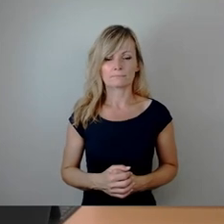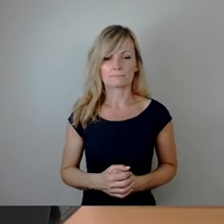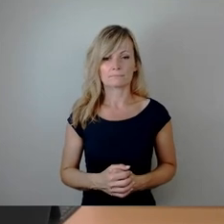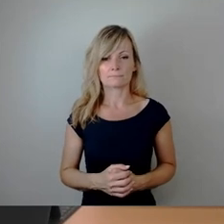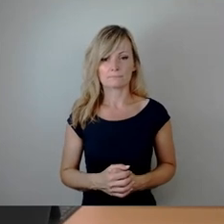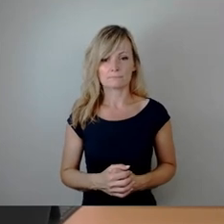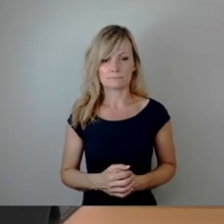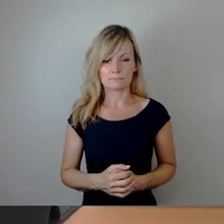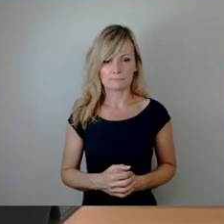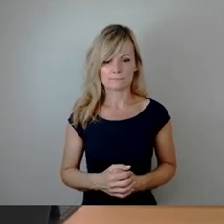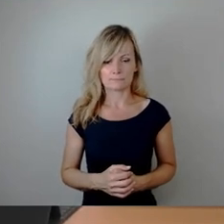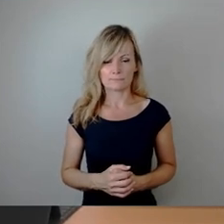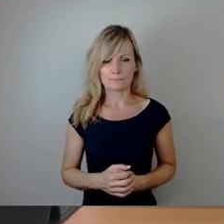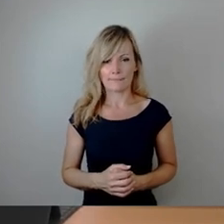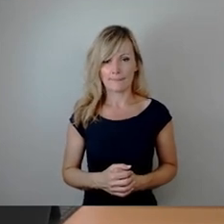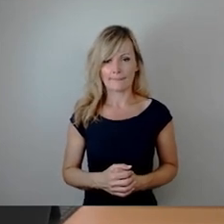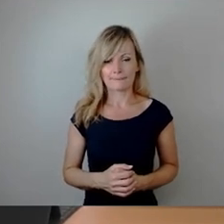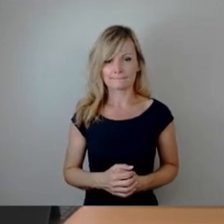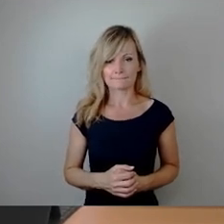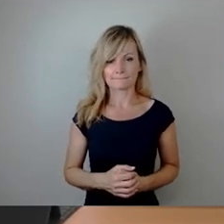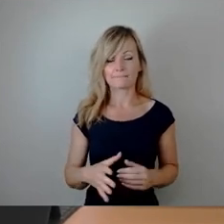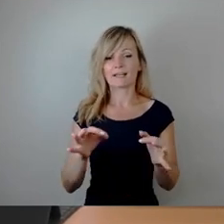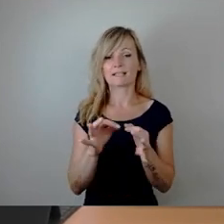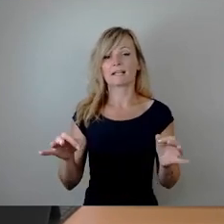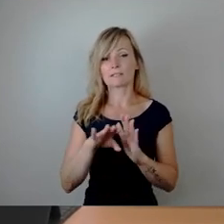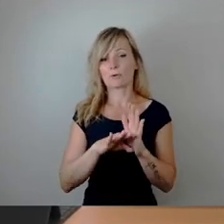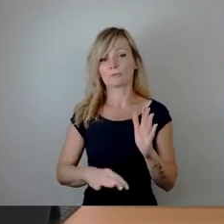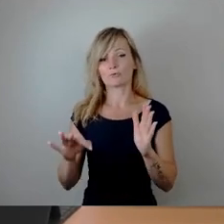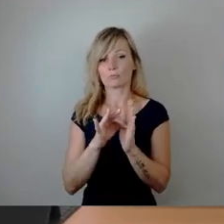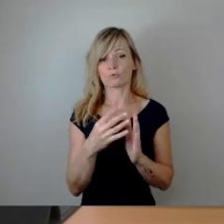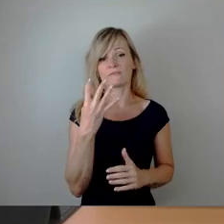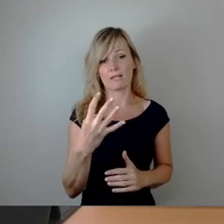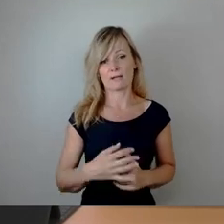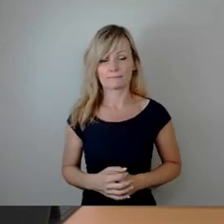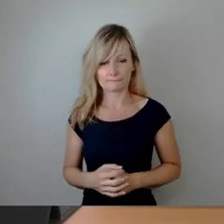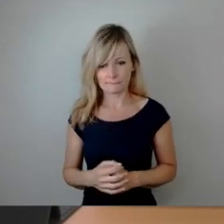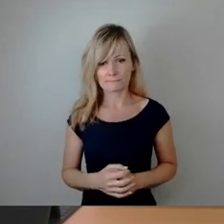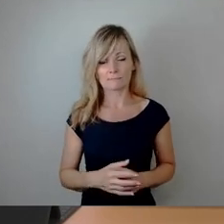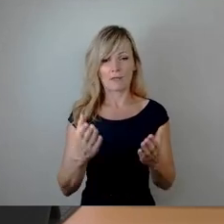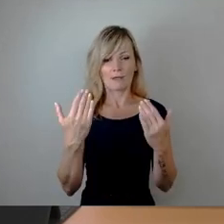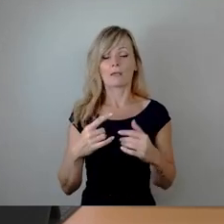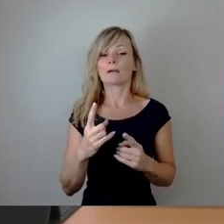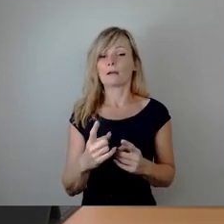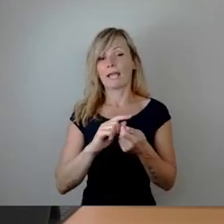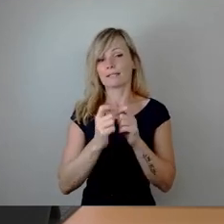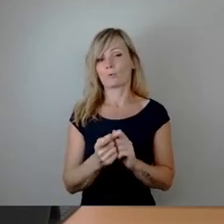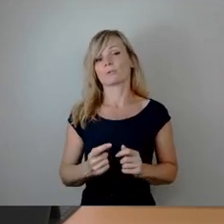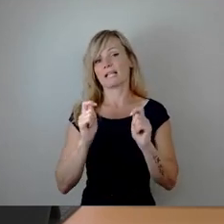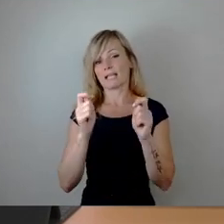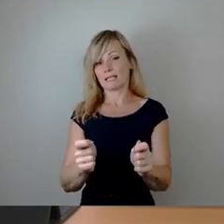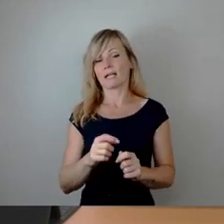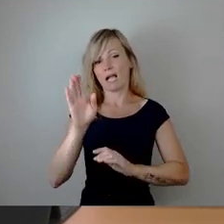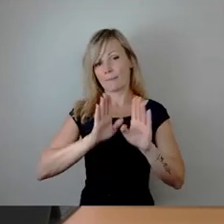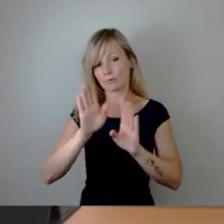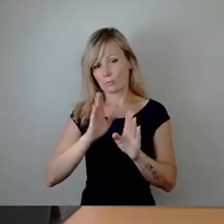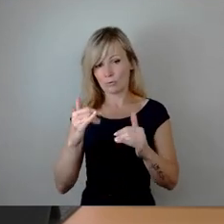Dann kommen wir zum Tagesordnungspunkt 4. Auch hier darf ich zunächst den Änderungsantrag zur Abstimmung stellen. Wer dem